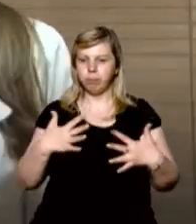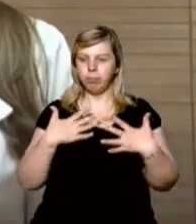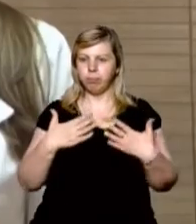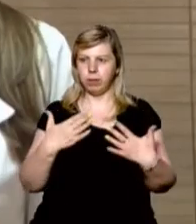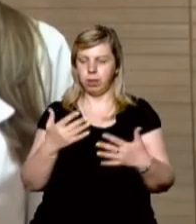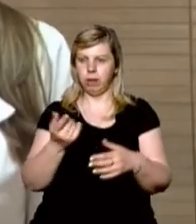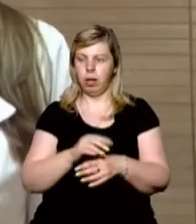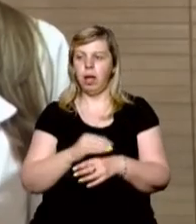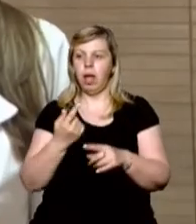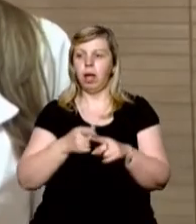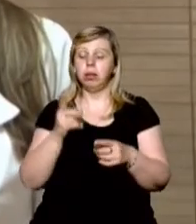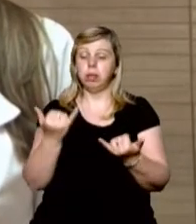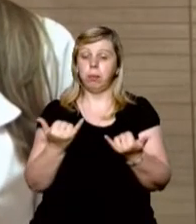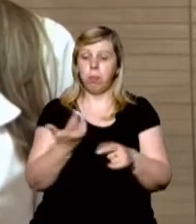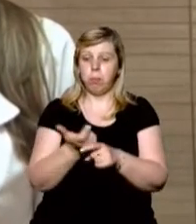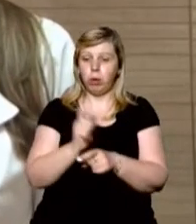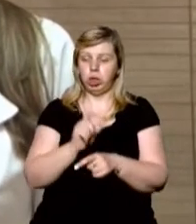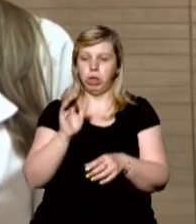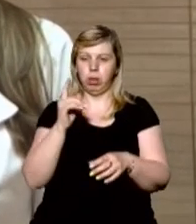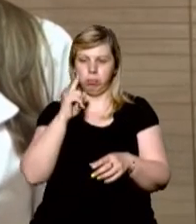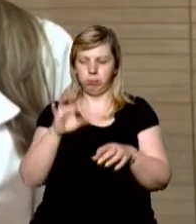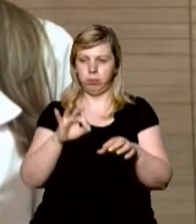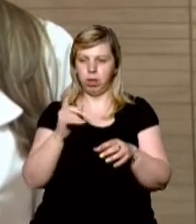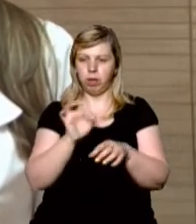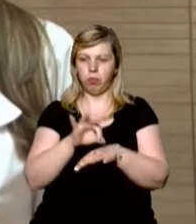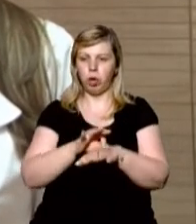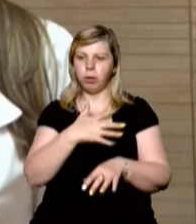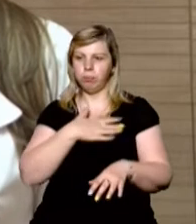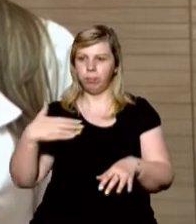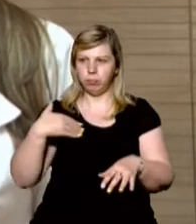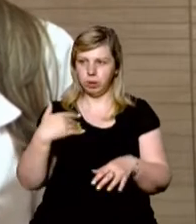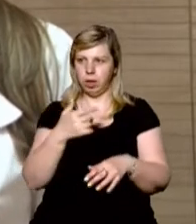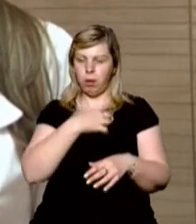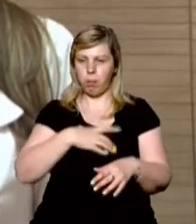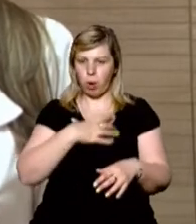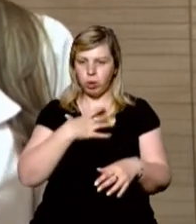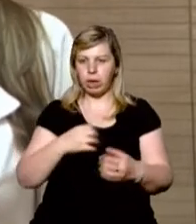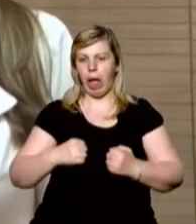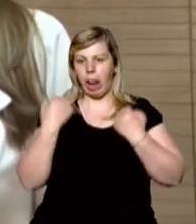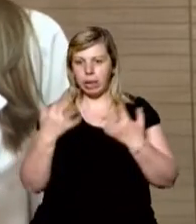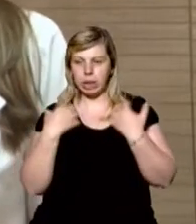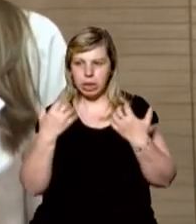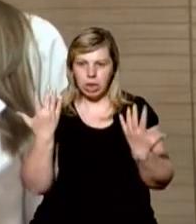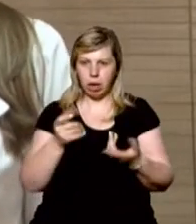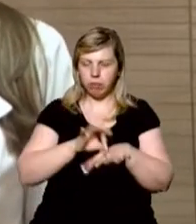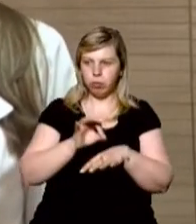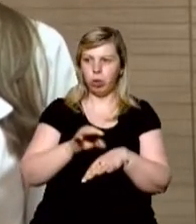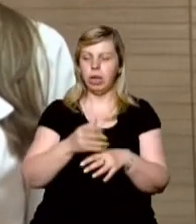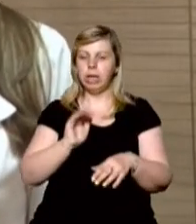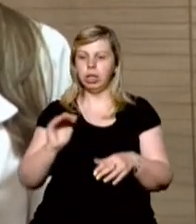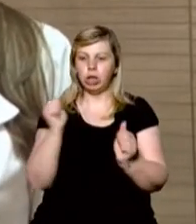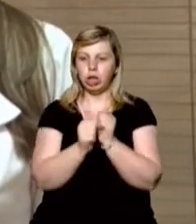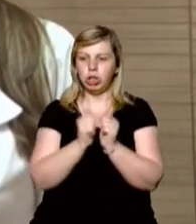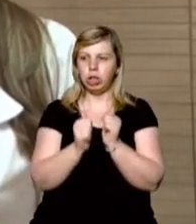кисневої терапії. Переважно в нас оздоровлюються діти з бронхолегеневою патологією, з алергічною патологією. Діти, які